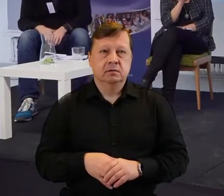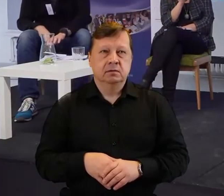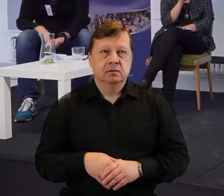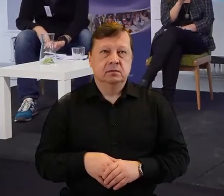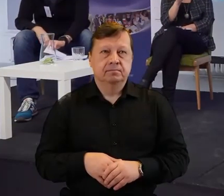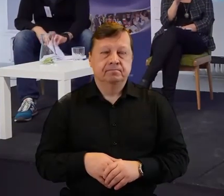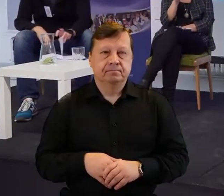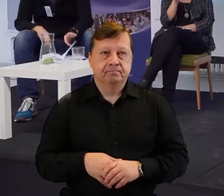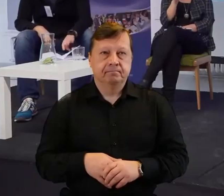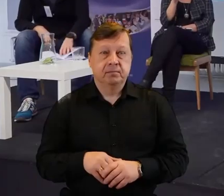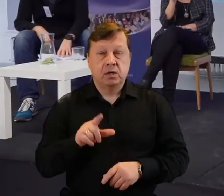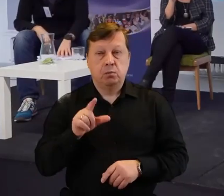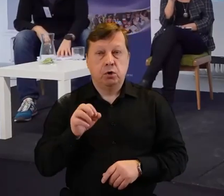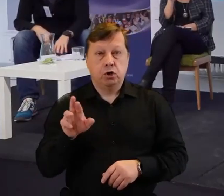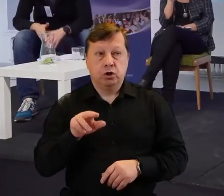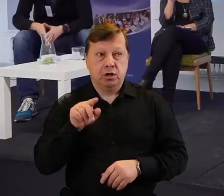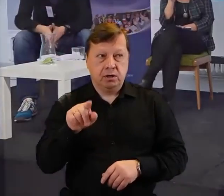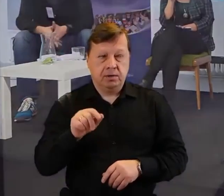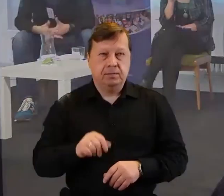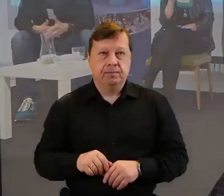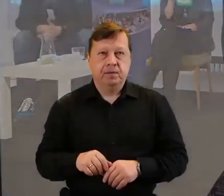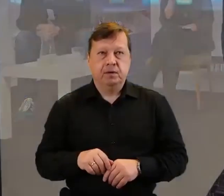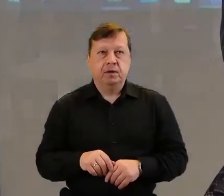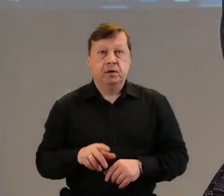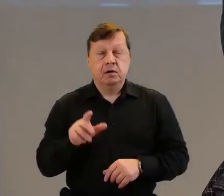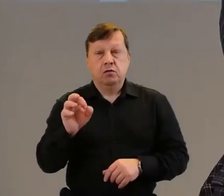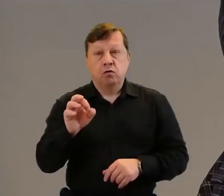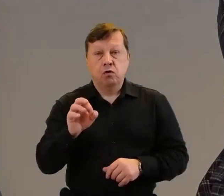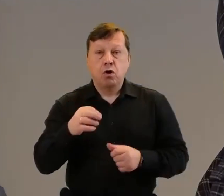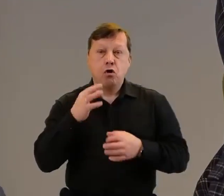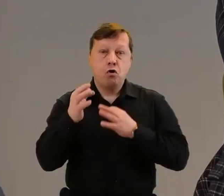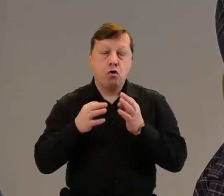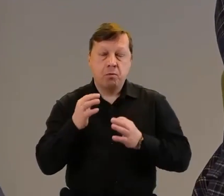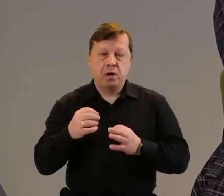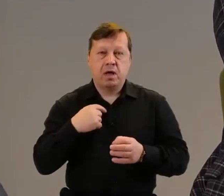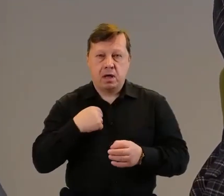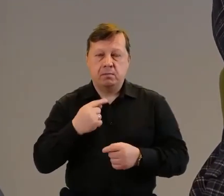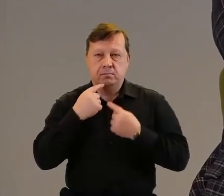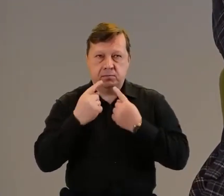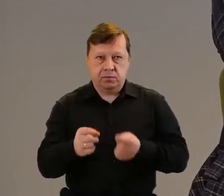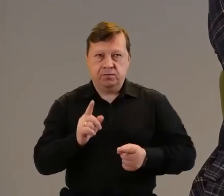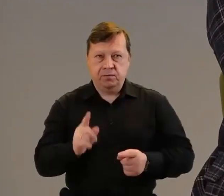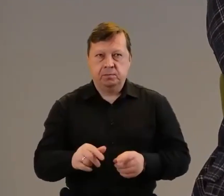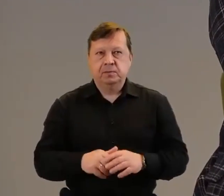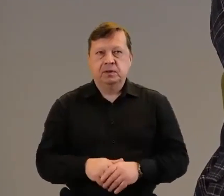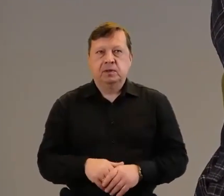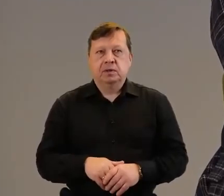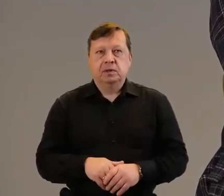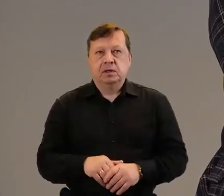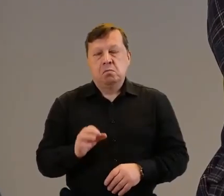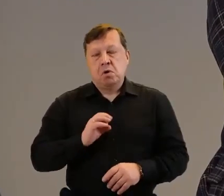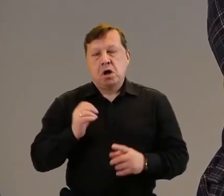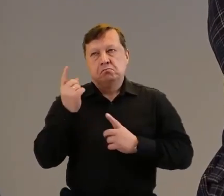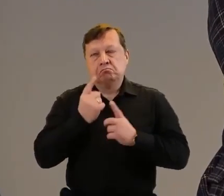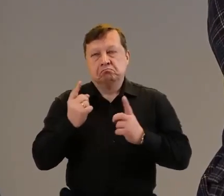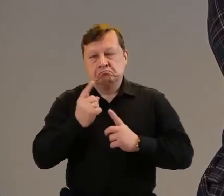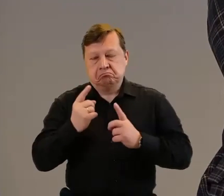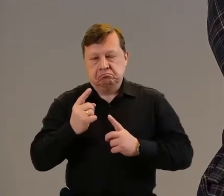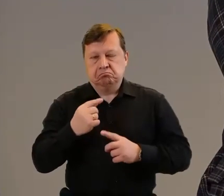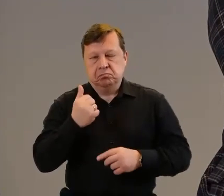Odnosząc się Piotrze do Twoich tez, kilka takich moich refleksji.